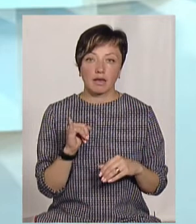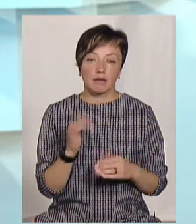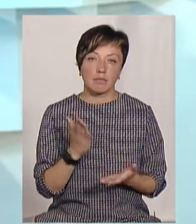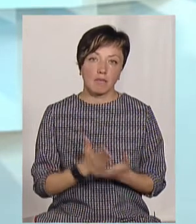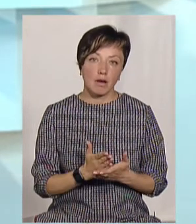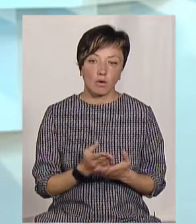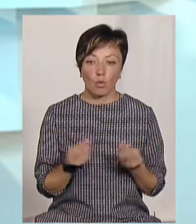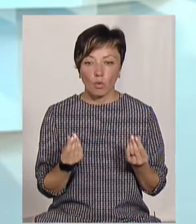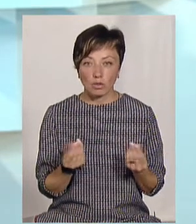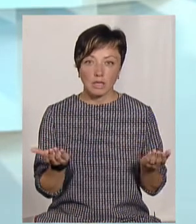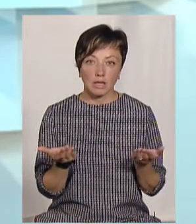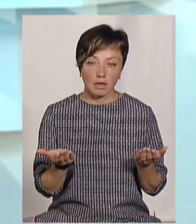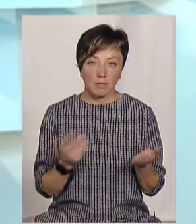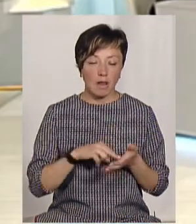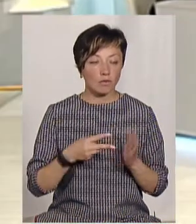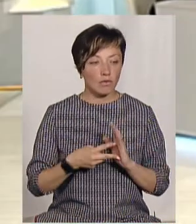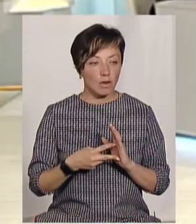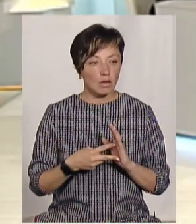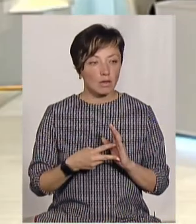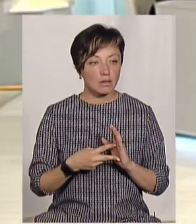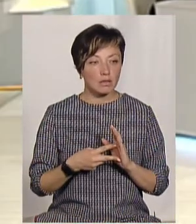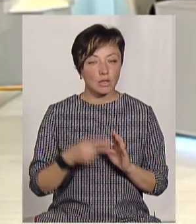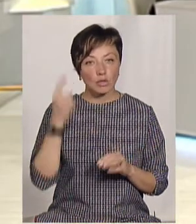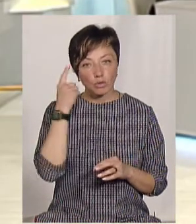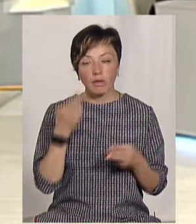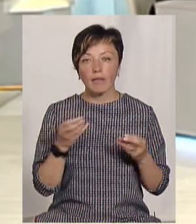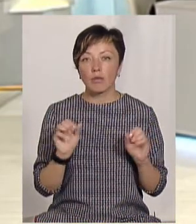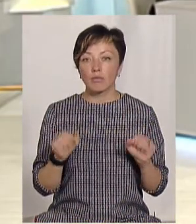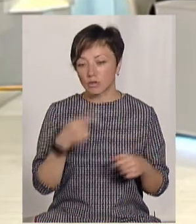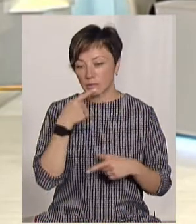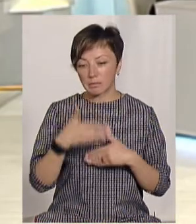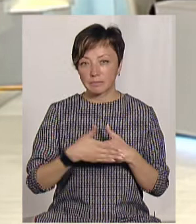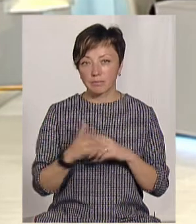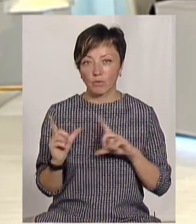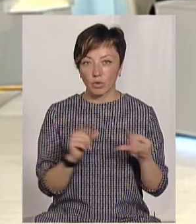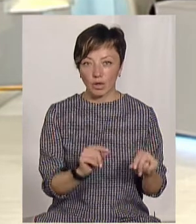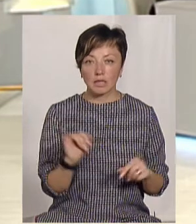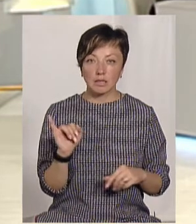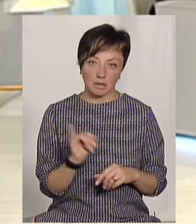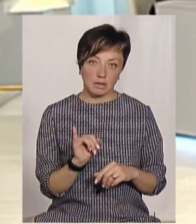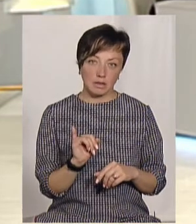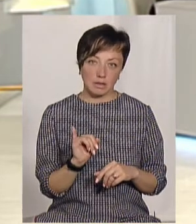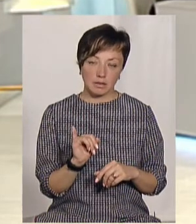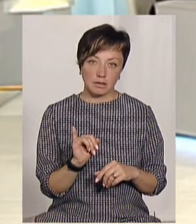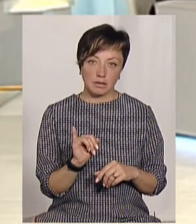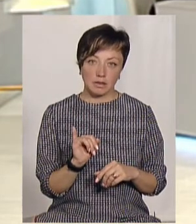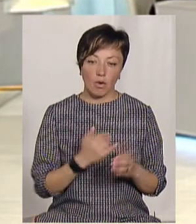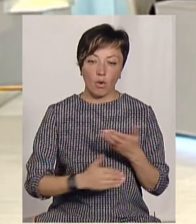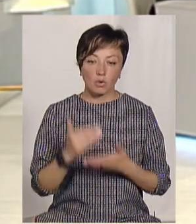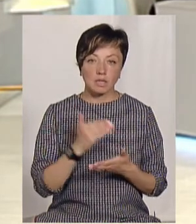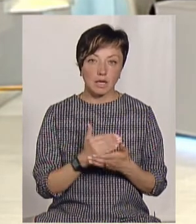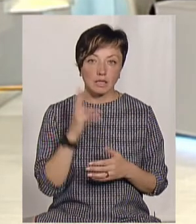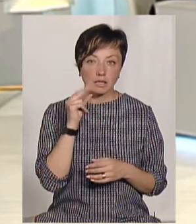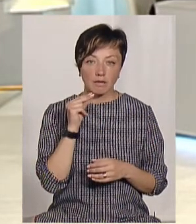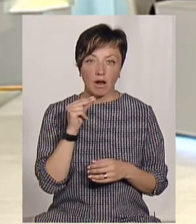маючи там ті кошти, які вони там планували, вони вже думають, а десь тут можна недалеко поїхати. власне, кажучи, ну, от остання